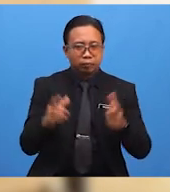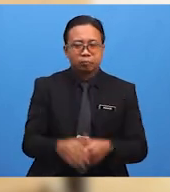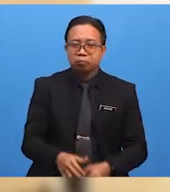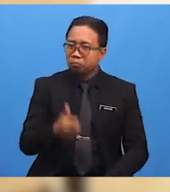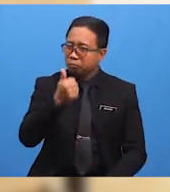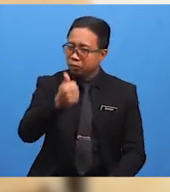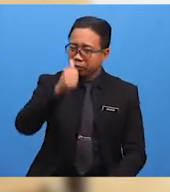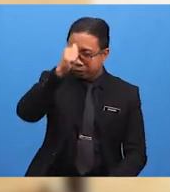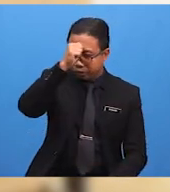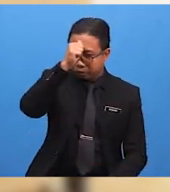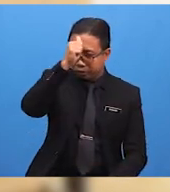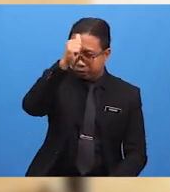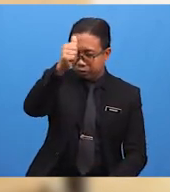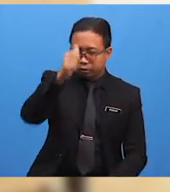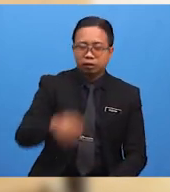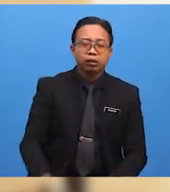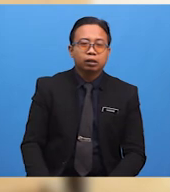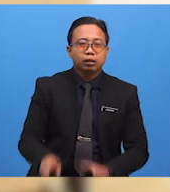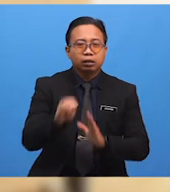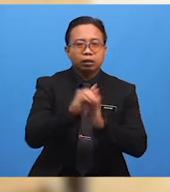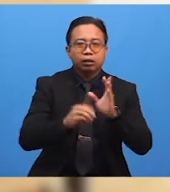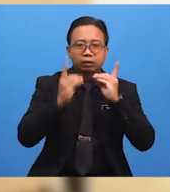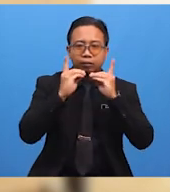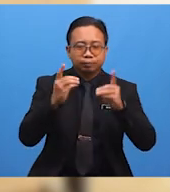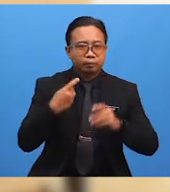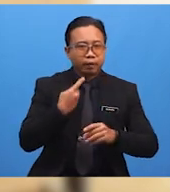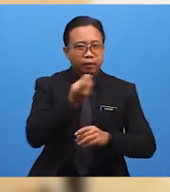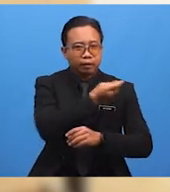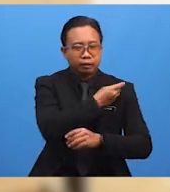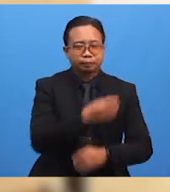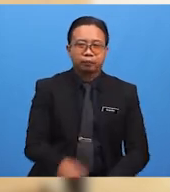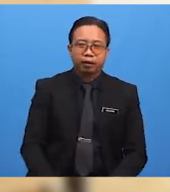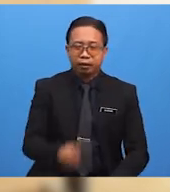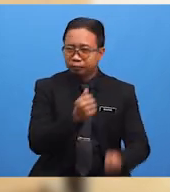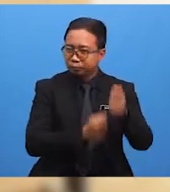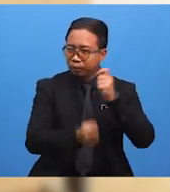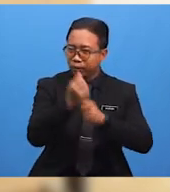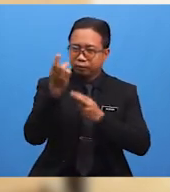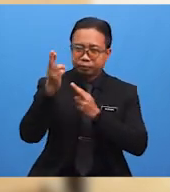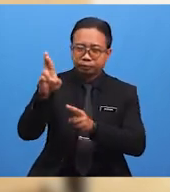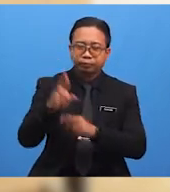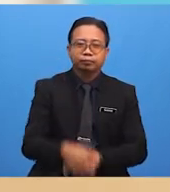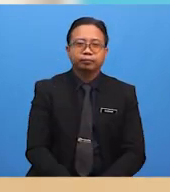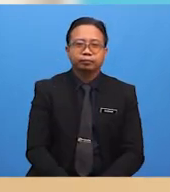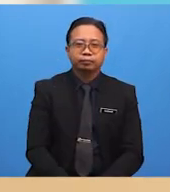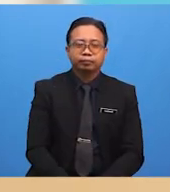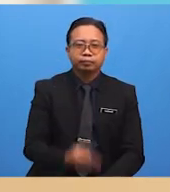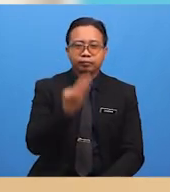Allah Subhanahu Wa Ta'ala Mendidik Kita Melalui Adab Adab Rehlah